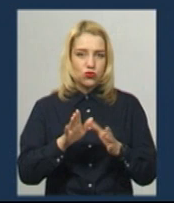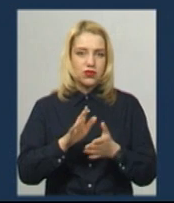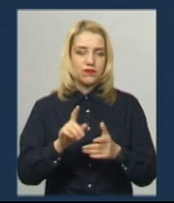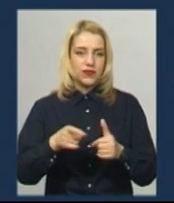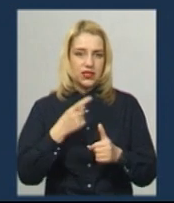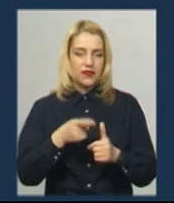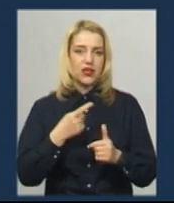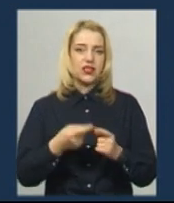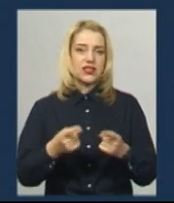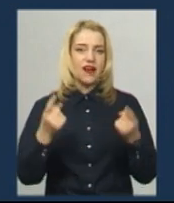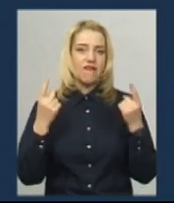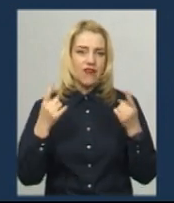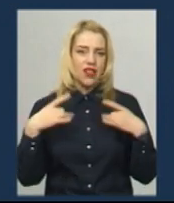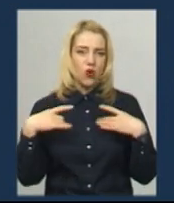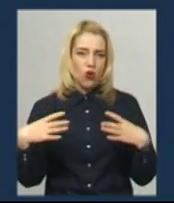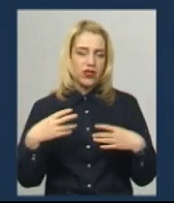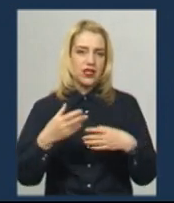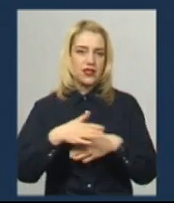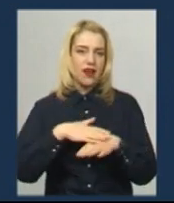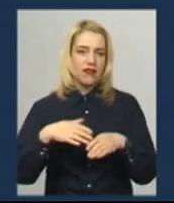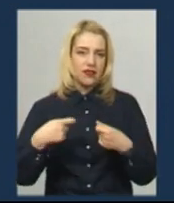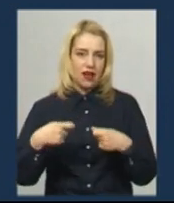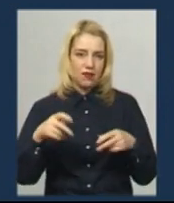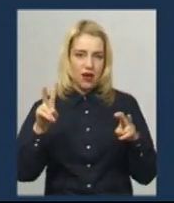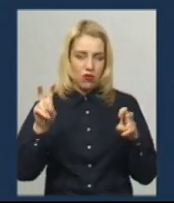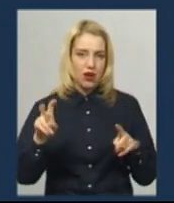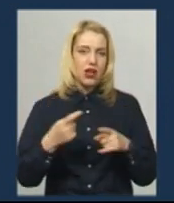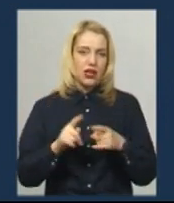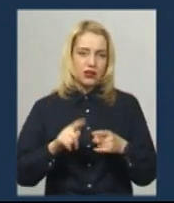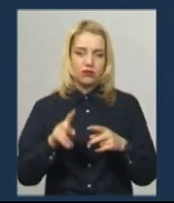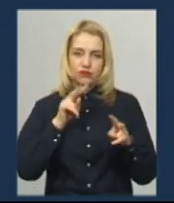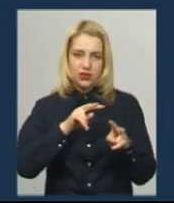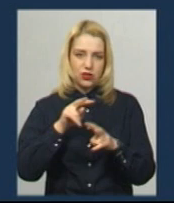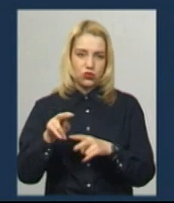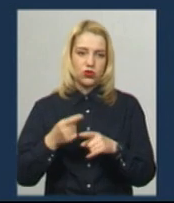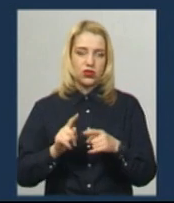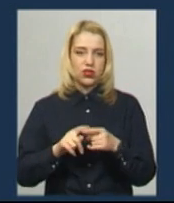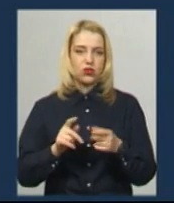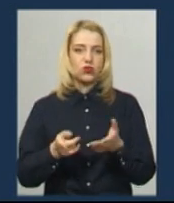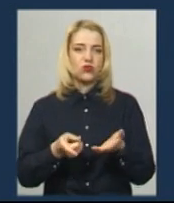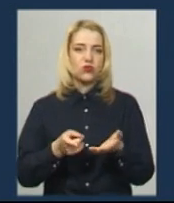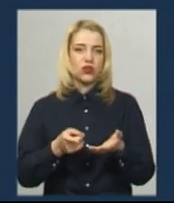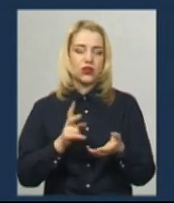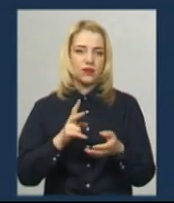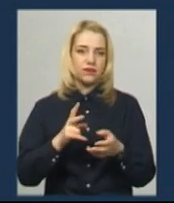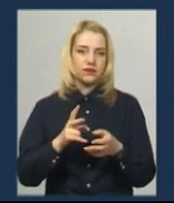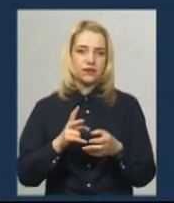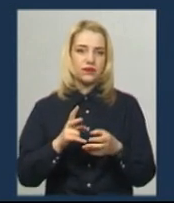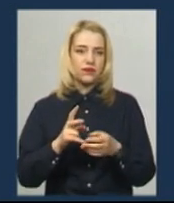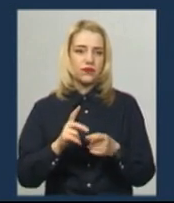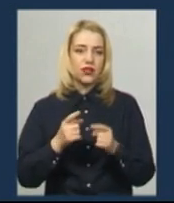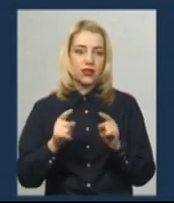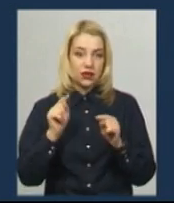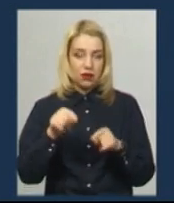Великодній ярмарок. Там є достатня кількість підписників, людей, які слідкують за цією сторінкою і перепощують цю сторінку. Тому,